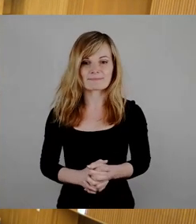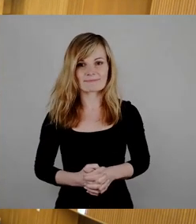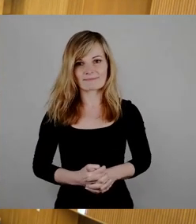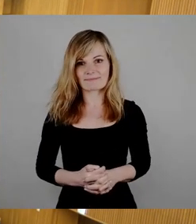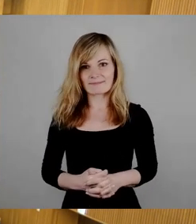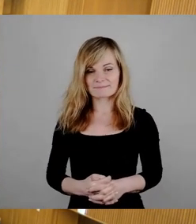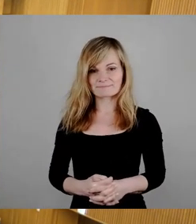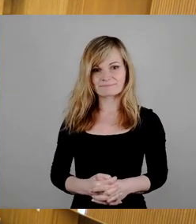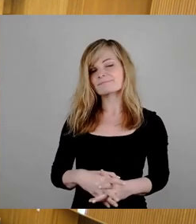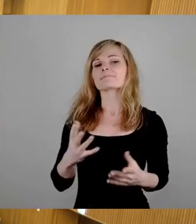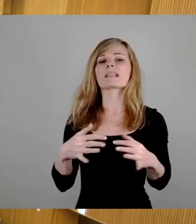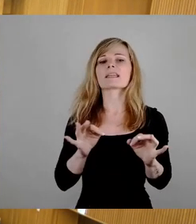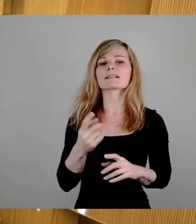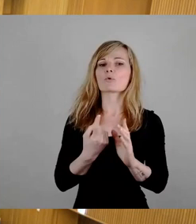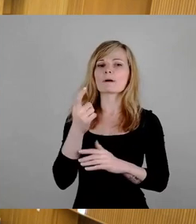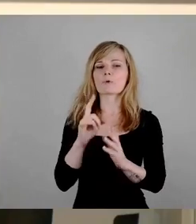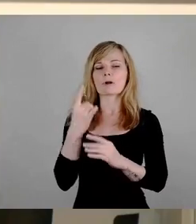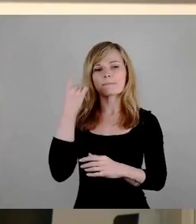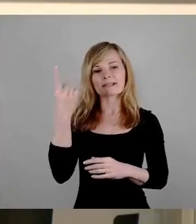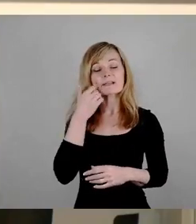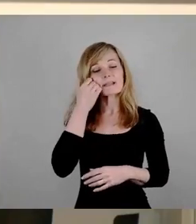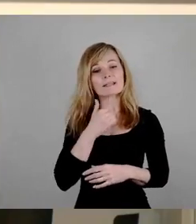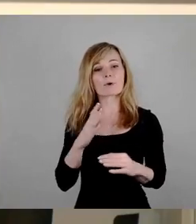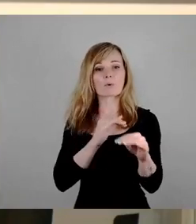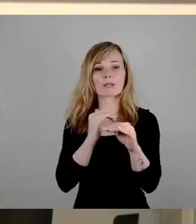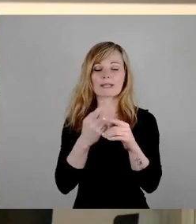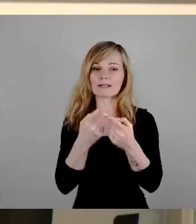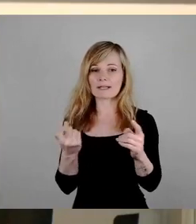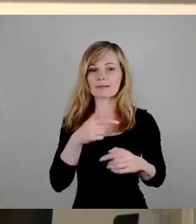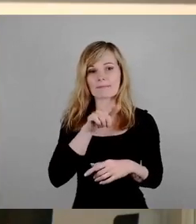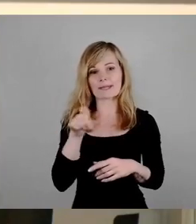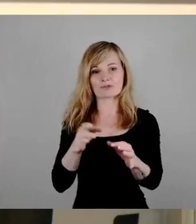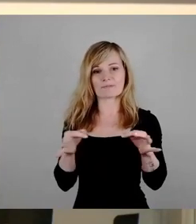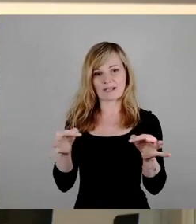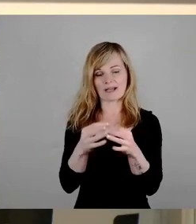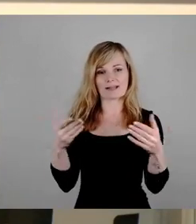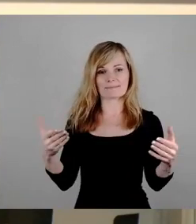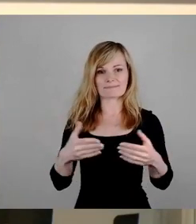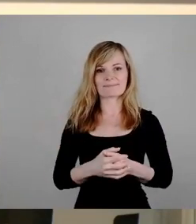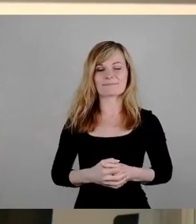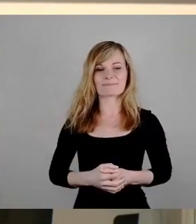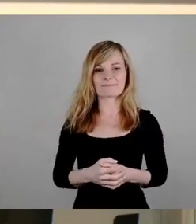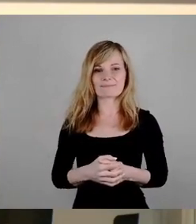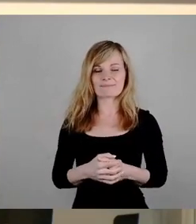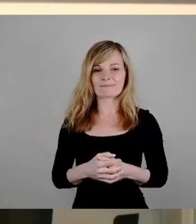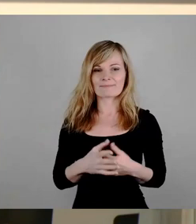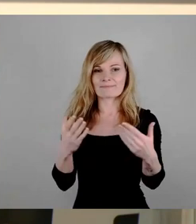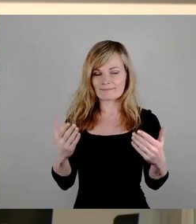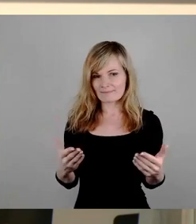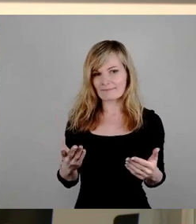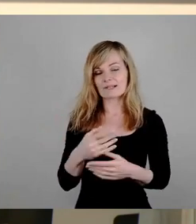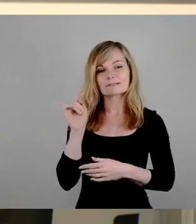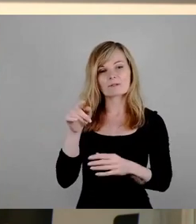Sehr geehrter Herr Oberbürgermeister, liebe Kolleginnen und Kollegen, liebe Menschen im Saal und draußen im Stream.